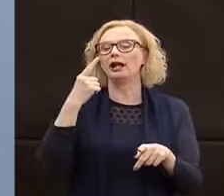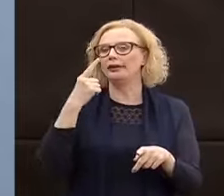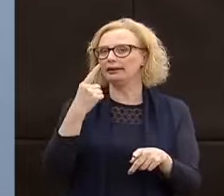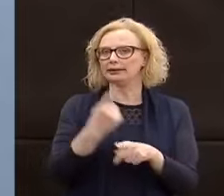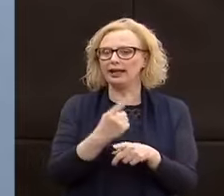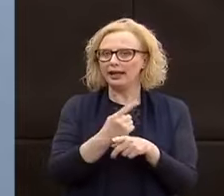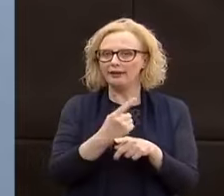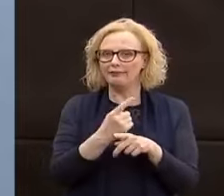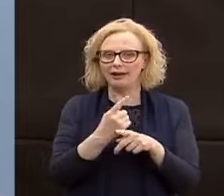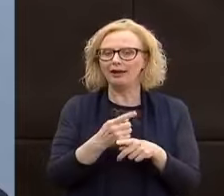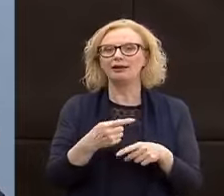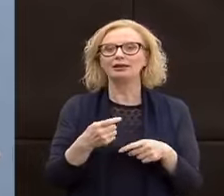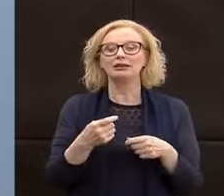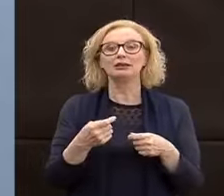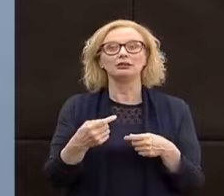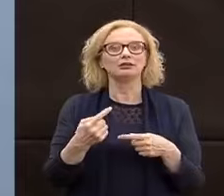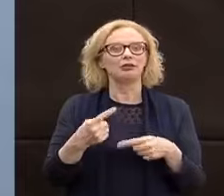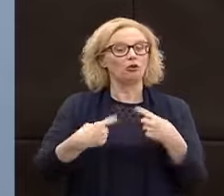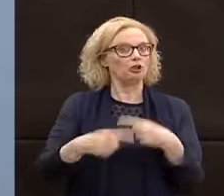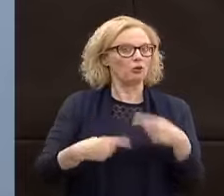sul meccanico.